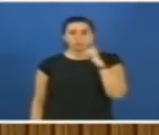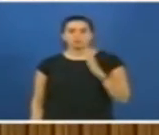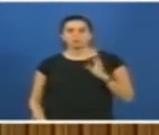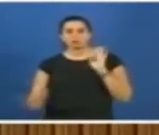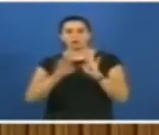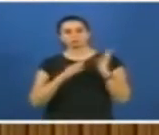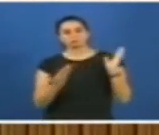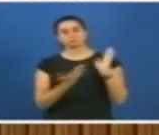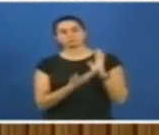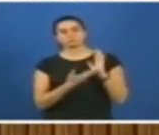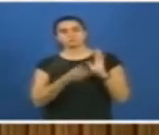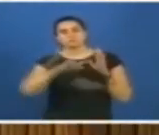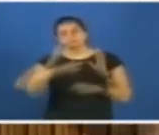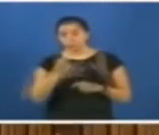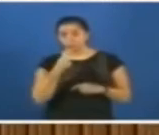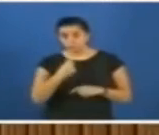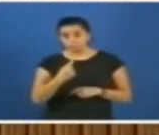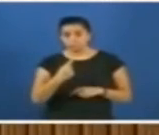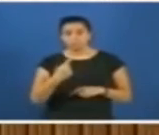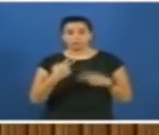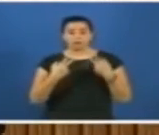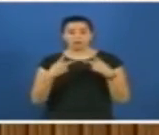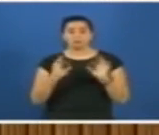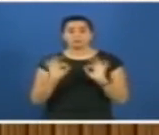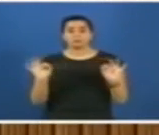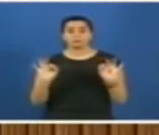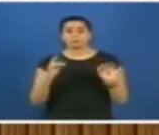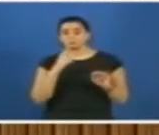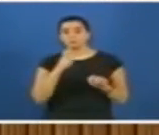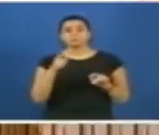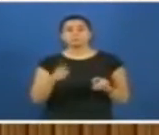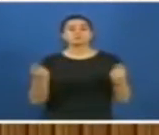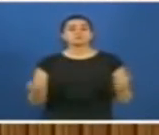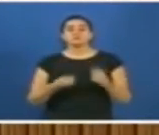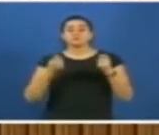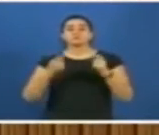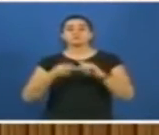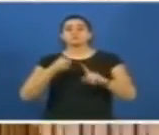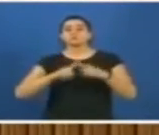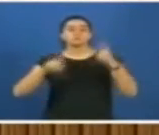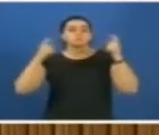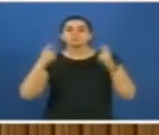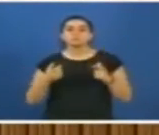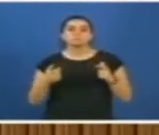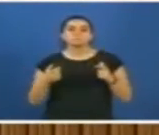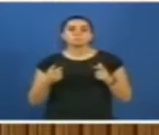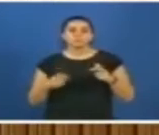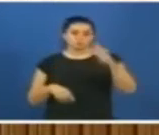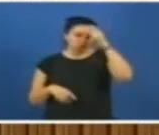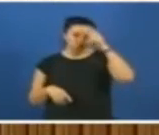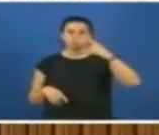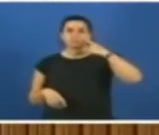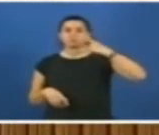Kapı gibi haberim var. Altında imzan var. Açık ve net söylüyorum. Bu işin siyasi sorumlusu Türkiye